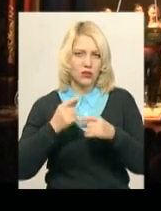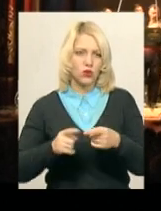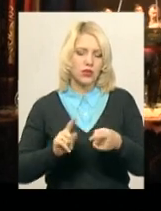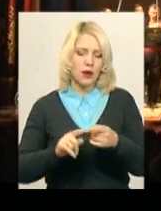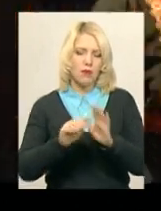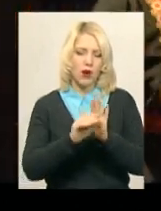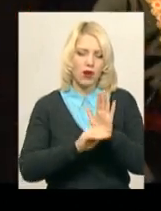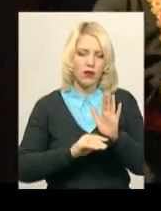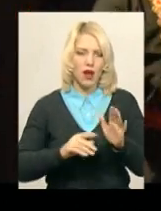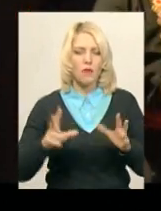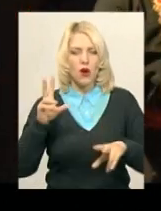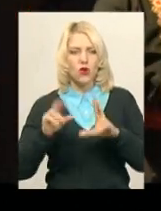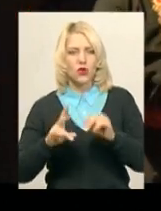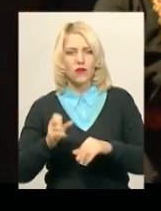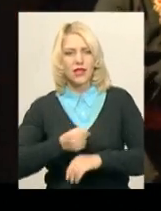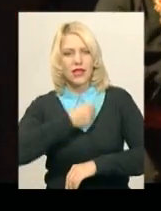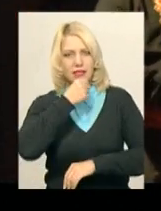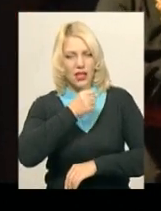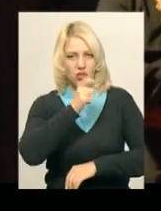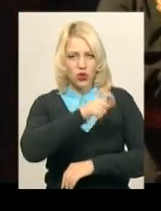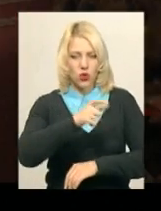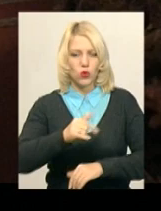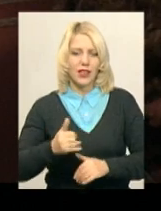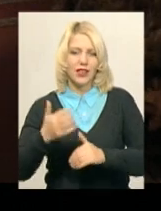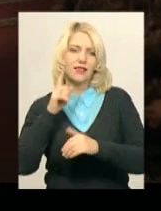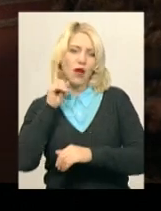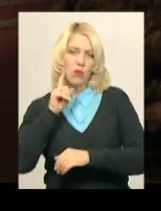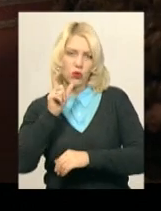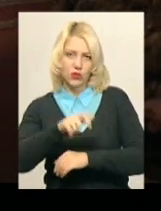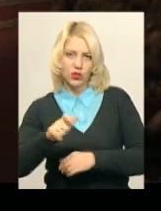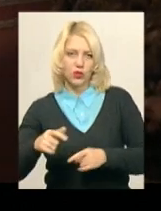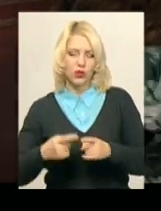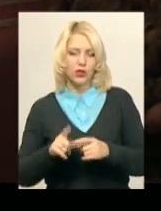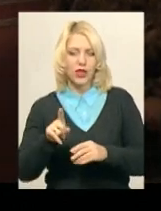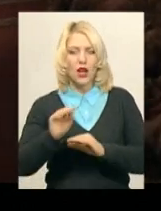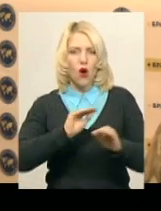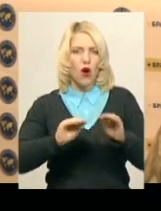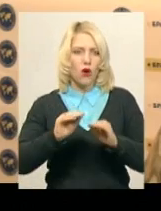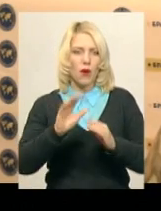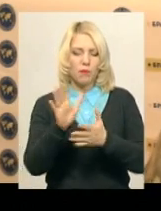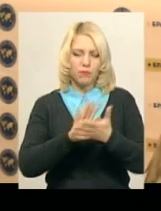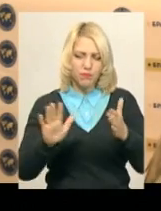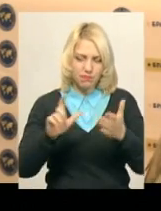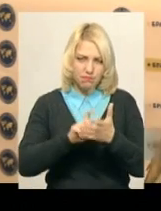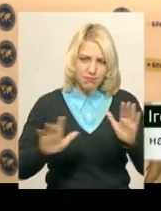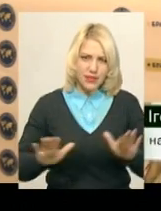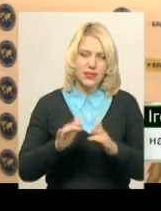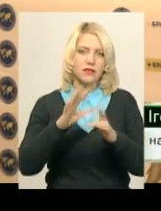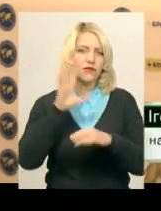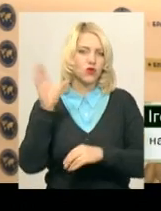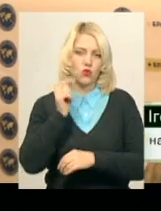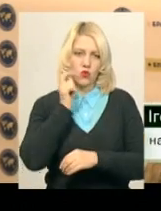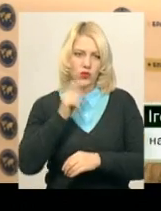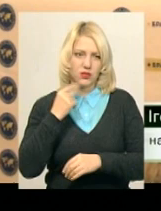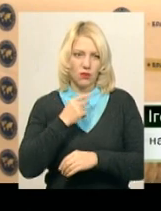програма розрахована і на людей старшого віку, і на молодь. Серед виконаних композицій – виключно українські твори. В нашій програмі концертній